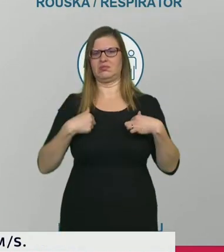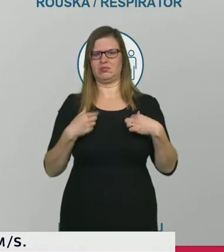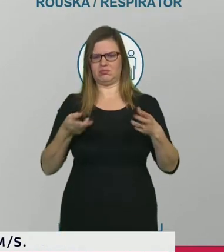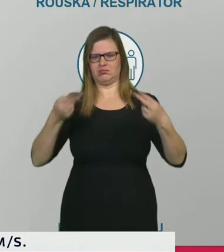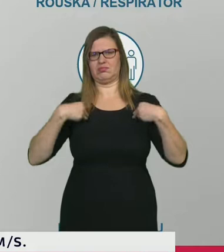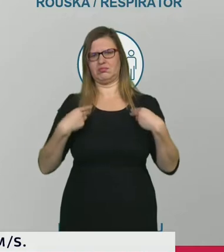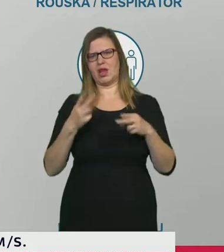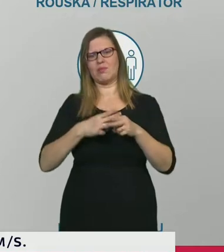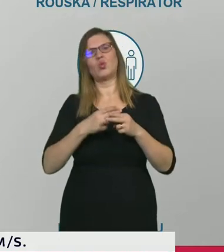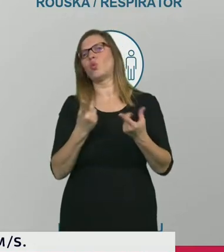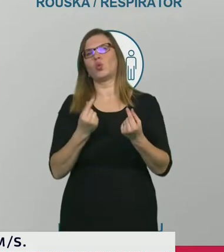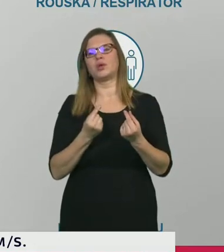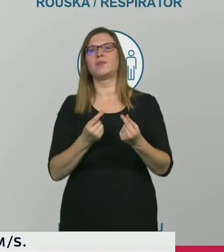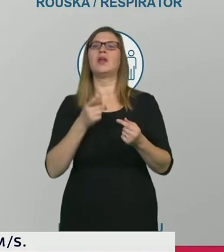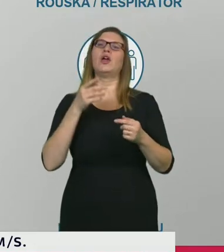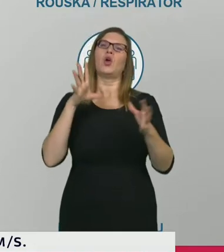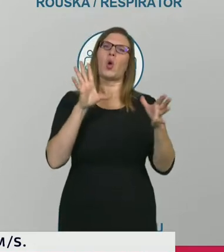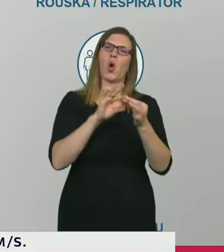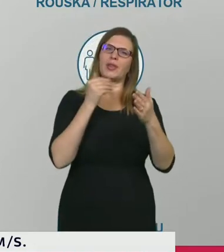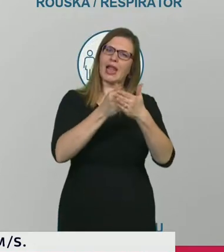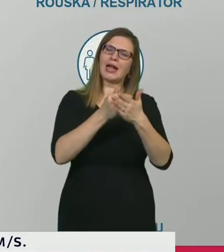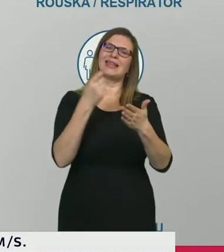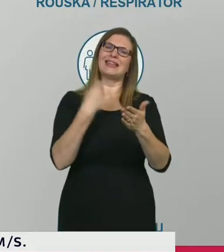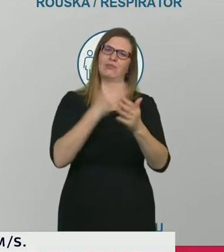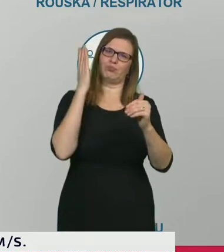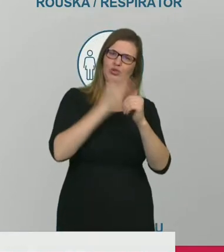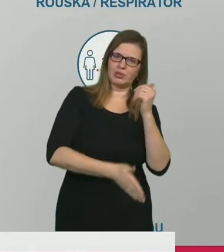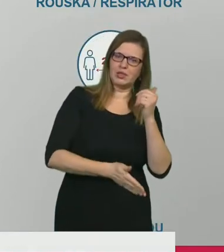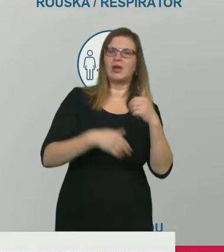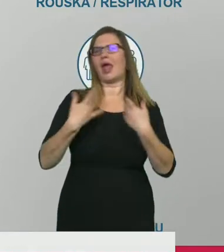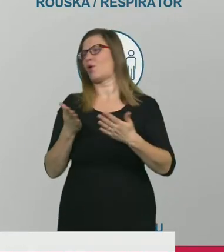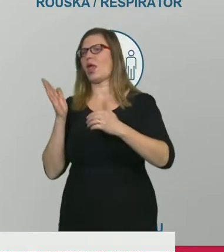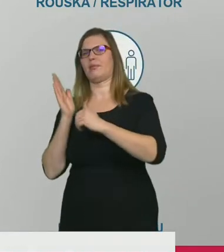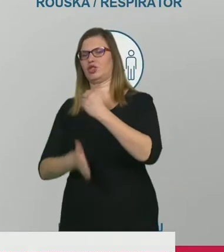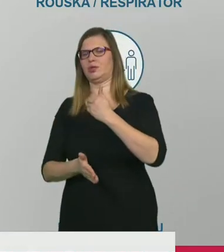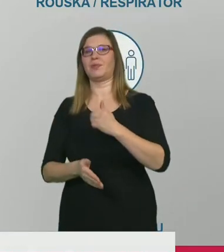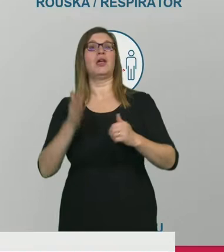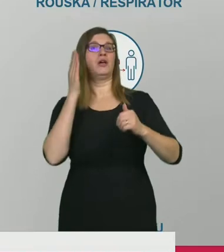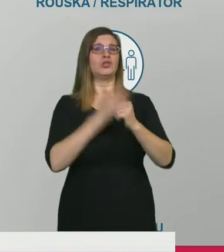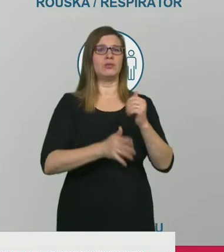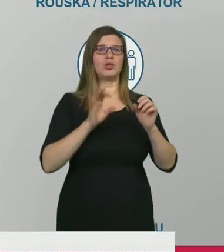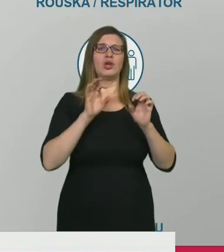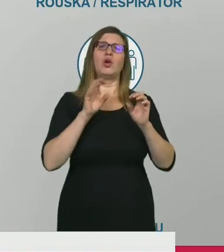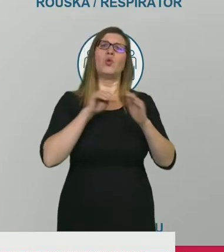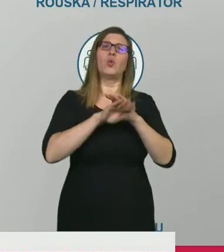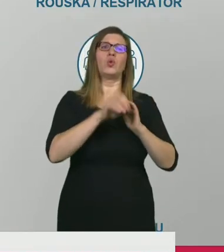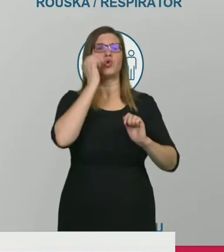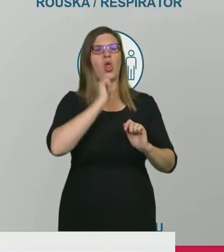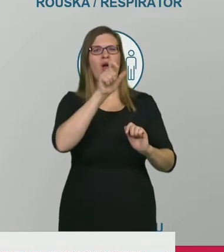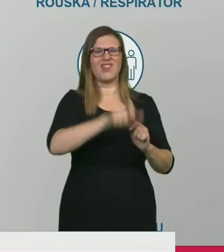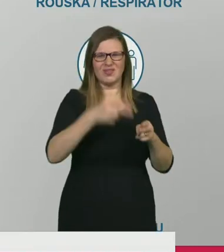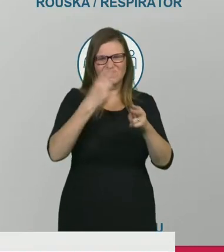s nakaženým dojde k přenosu jeho kapének nebo jim vyprodukovaných kapének a aerosolu